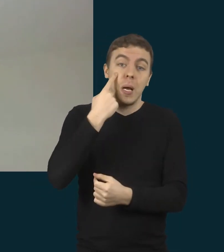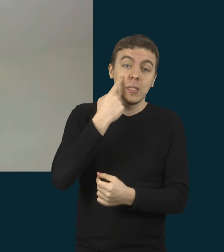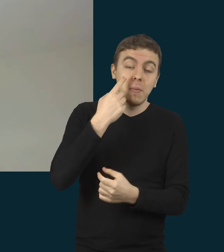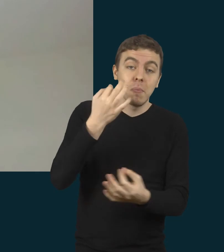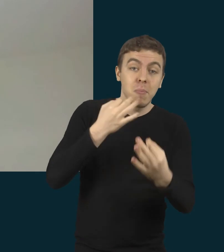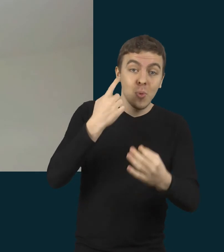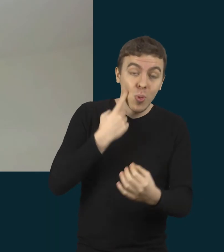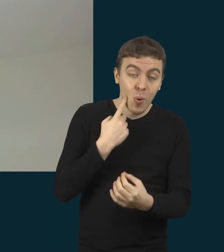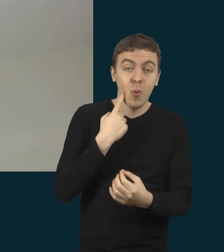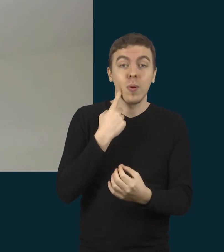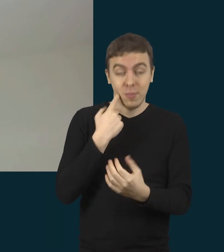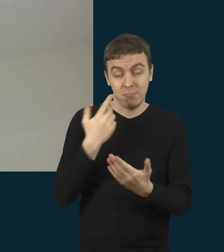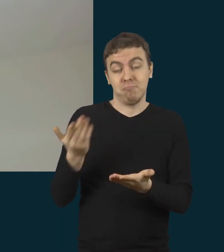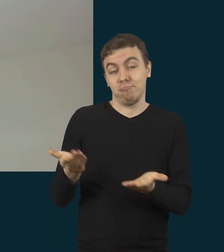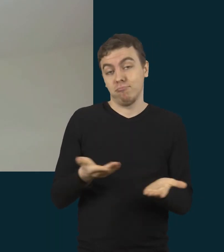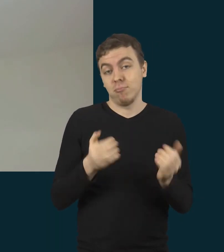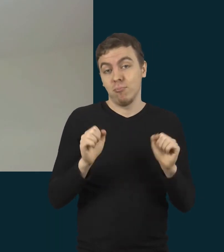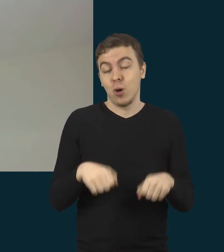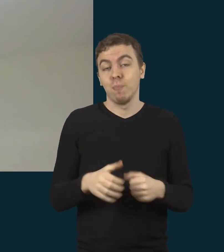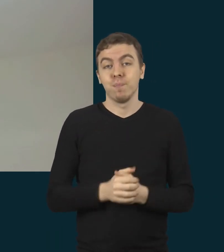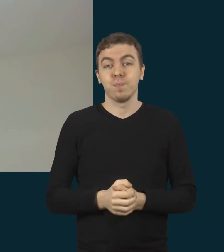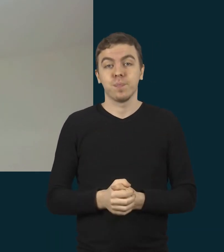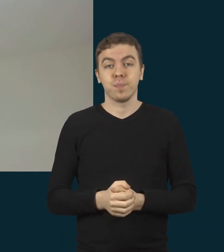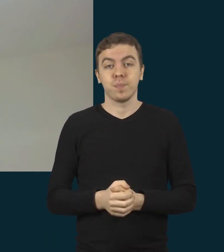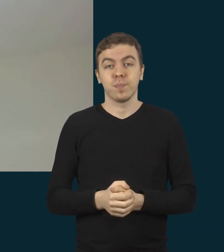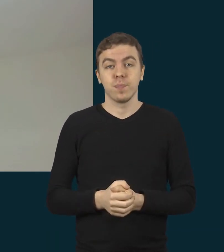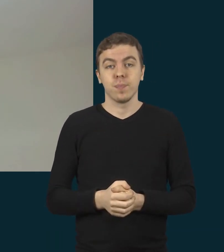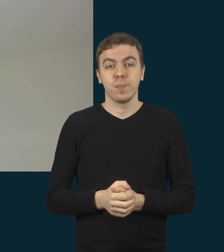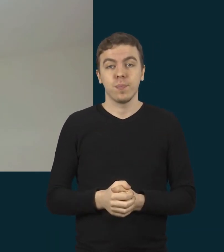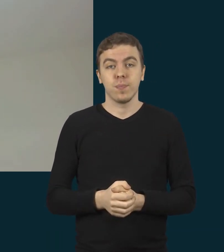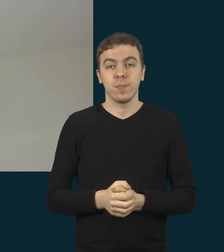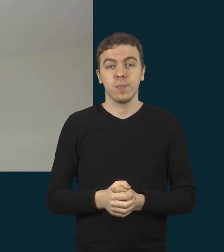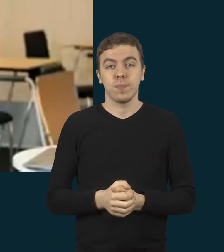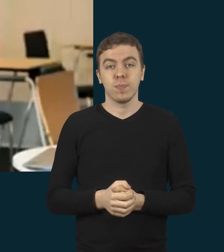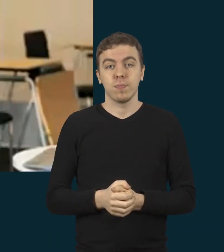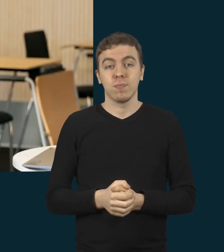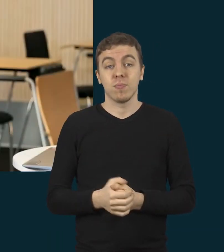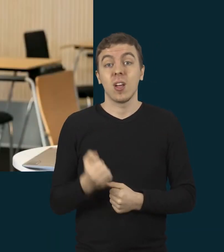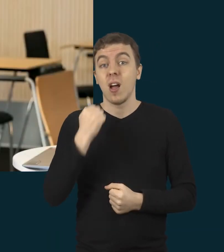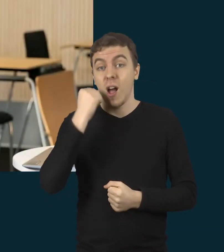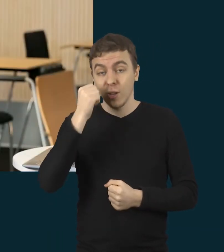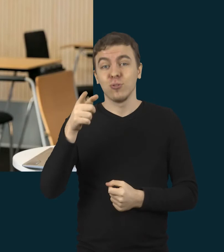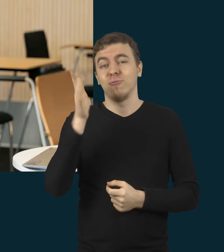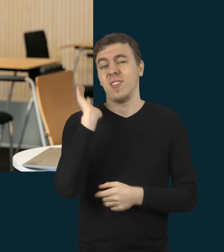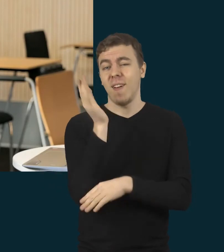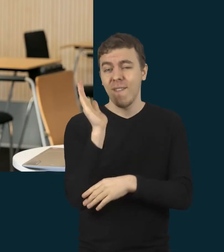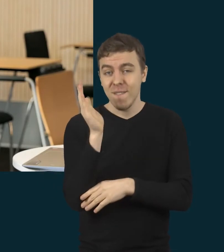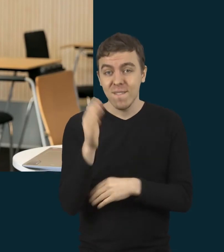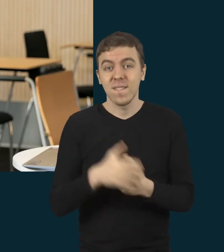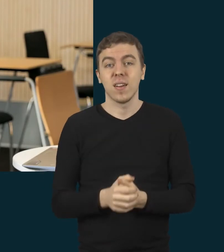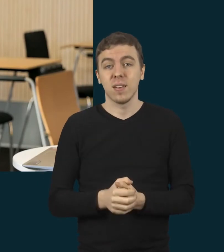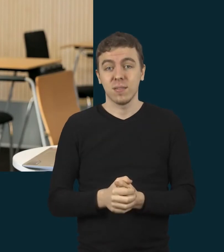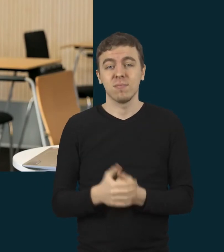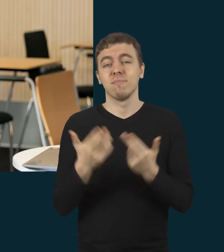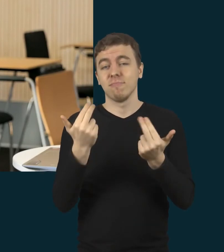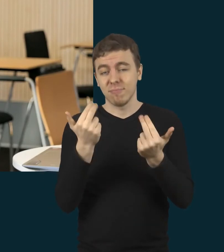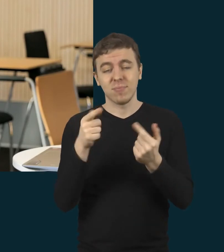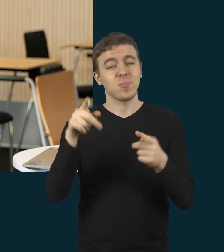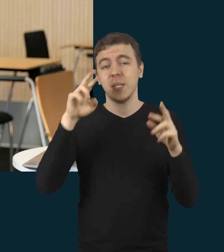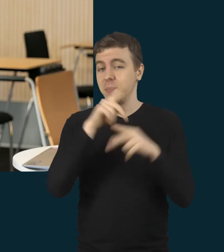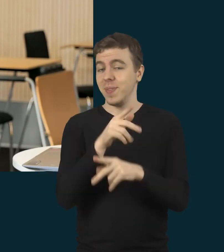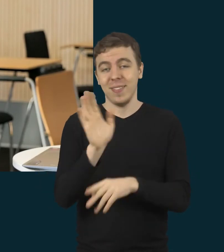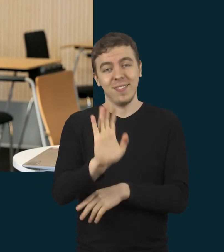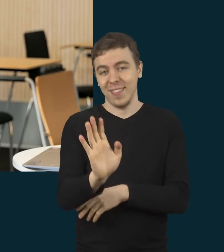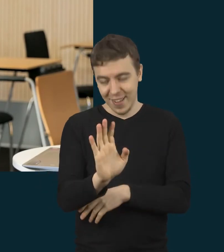tai kažkas mums apie pasakys. Ačiū Jums už pranešimą. Taip, Jūs tikrai neklistate